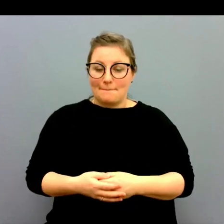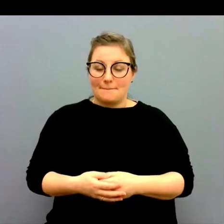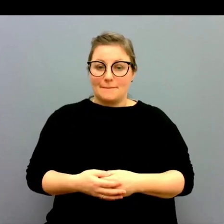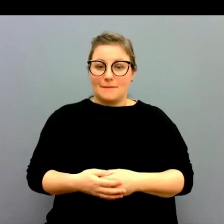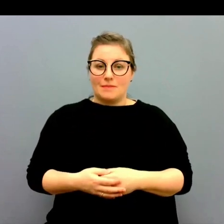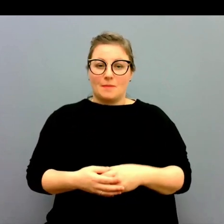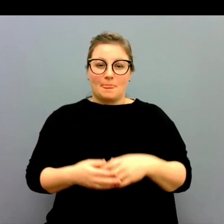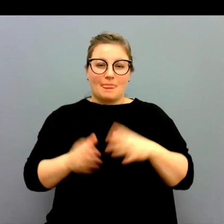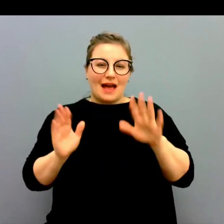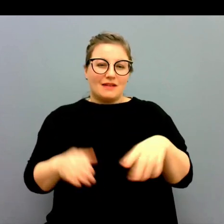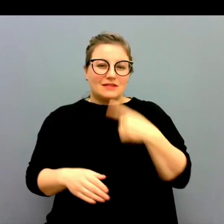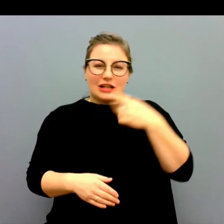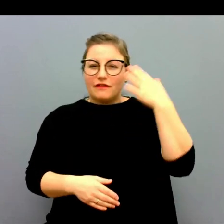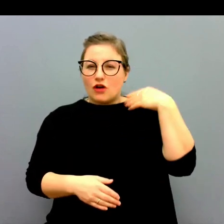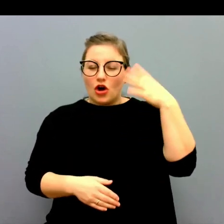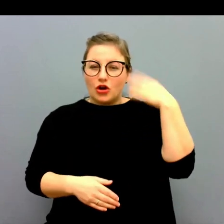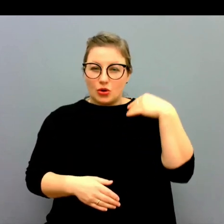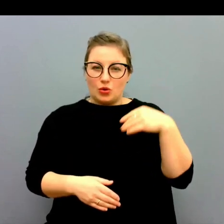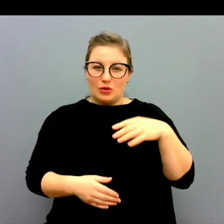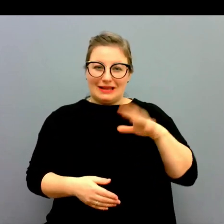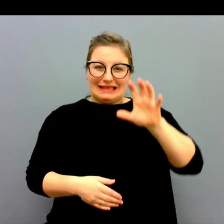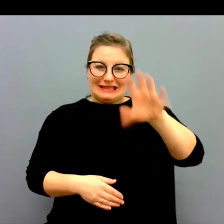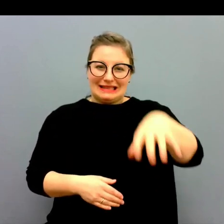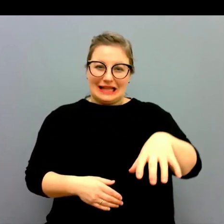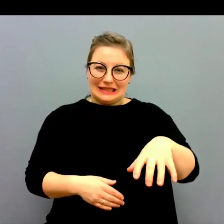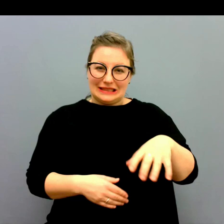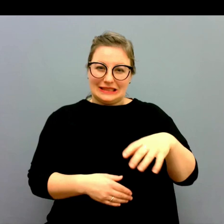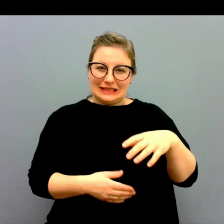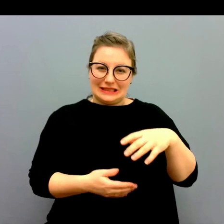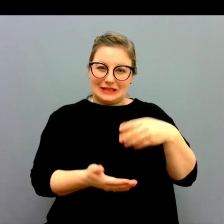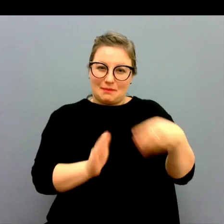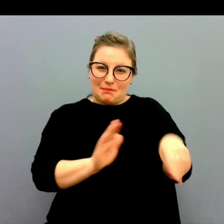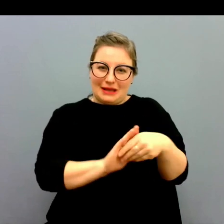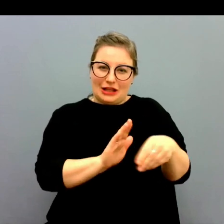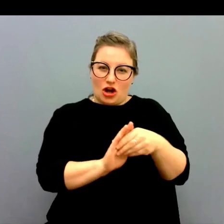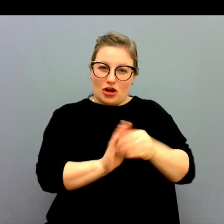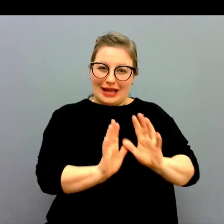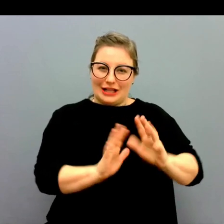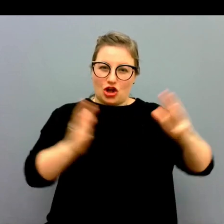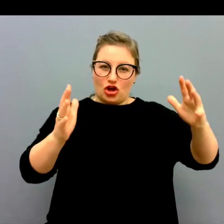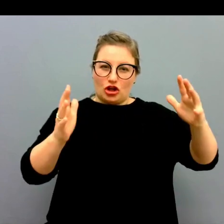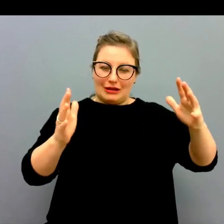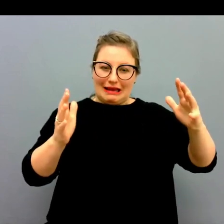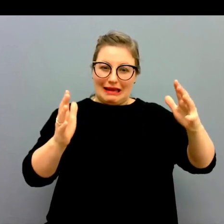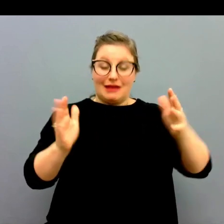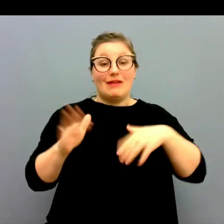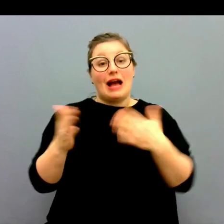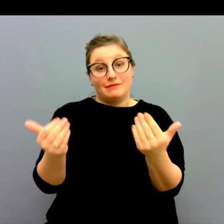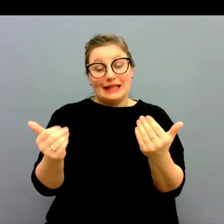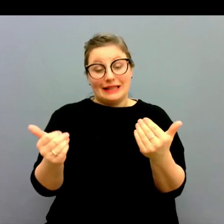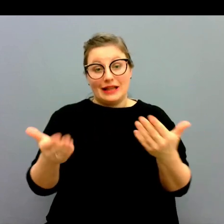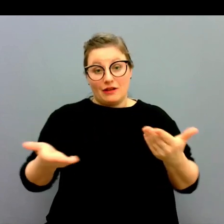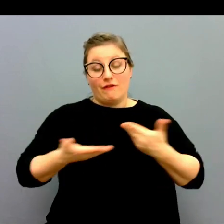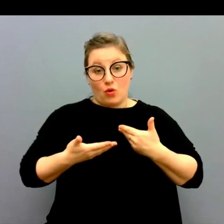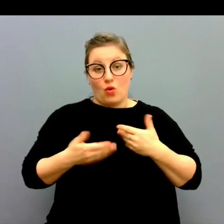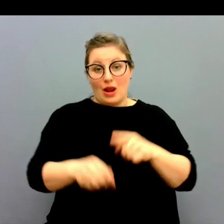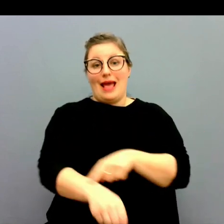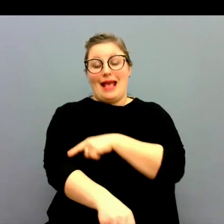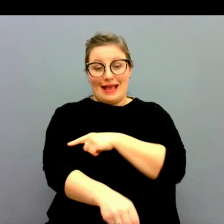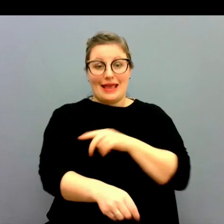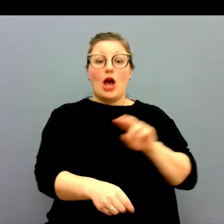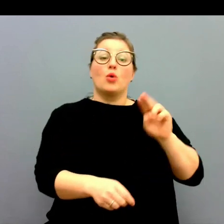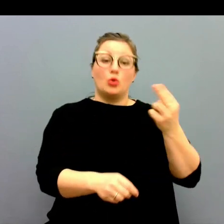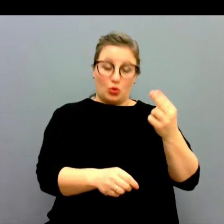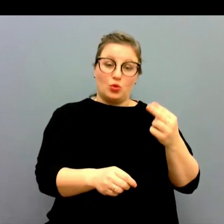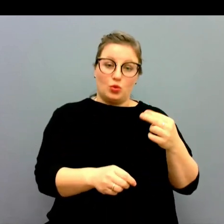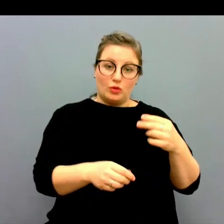Som tidigare nämnts, den här uppräkningen av statsbidragen som har varit efterfrågad länge. Det är bra att den görs nu